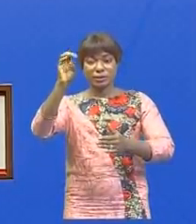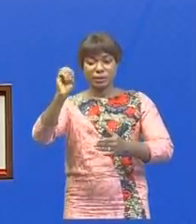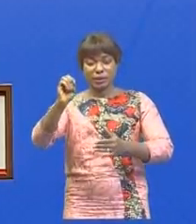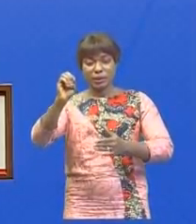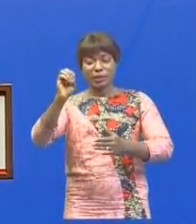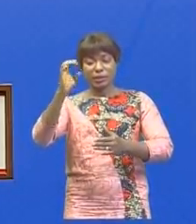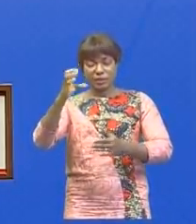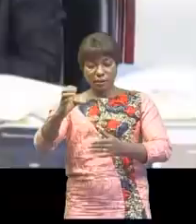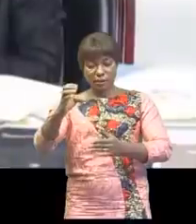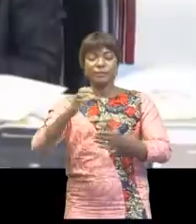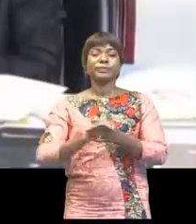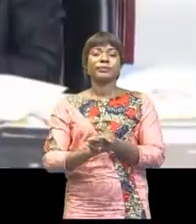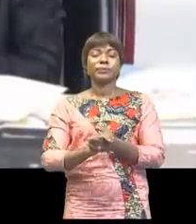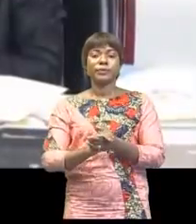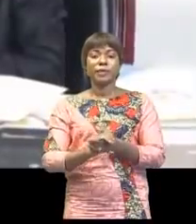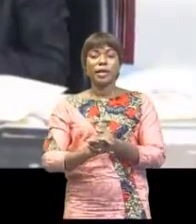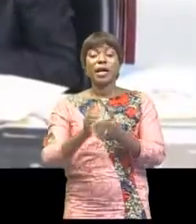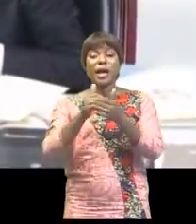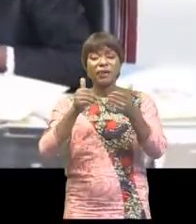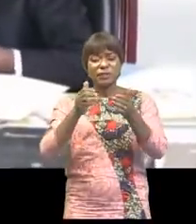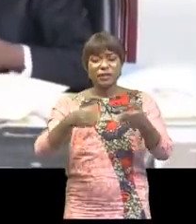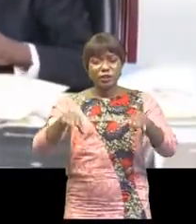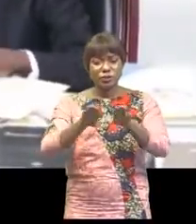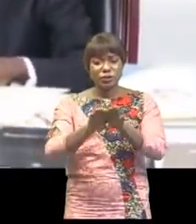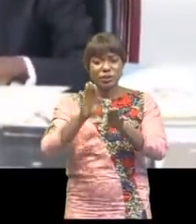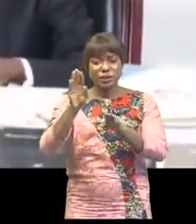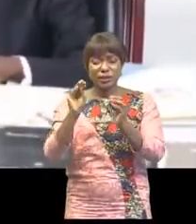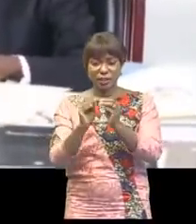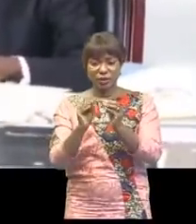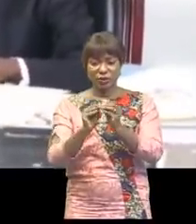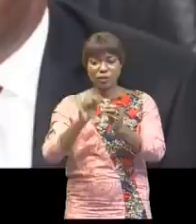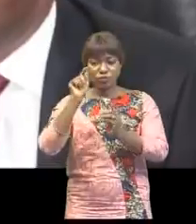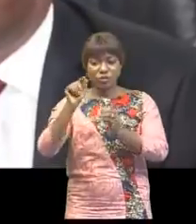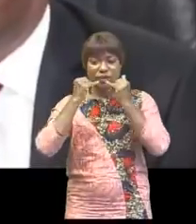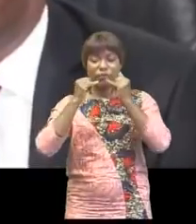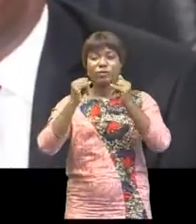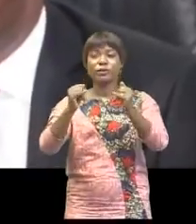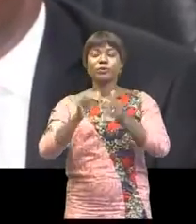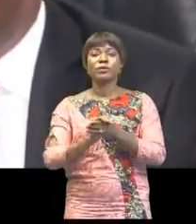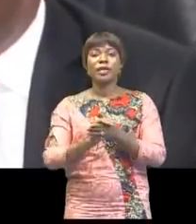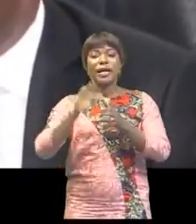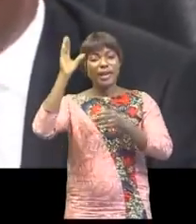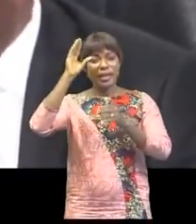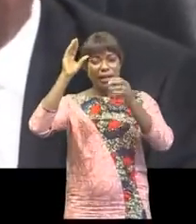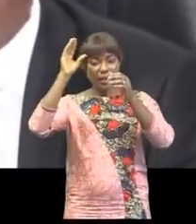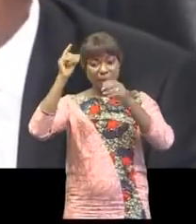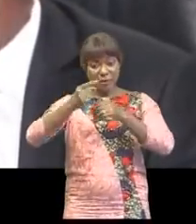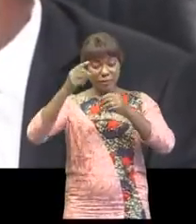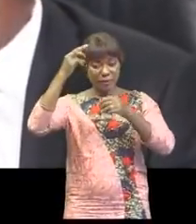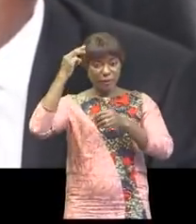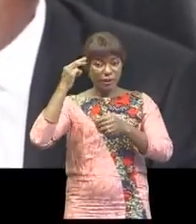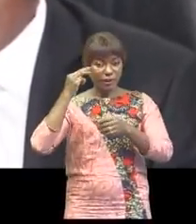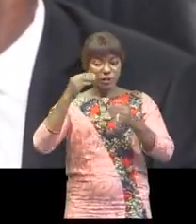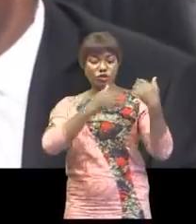communauté. Avant de clôturer ce chapitre de points d'information, le premier ministre-chef du